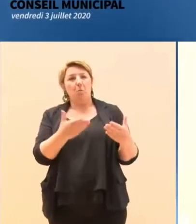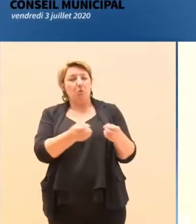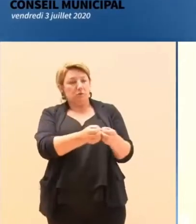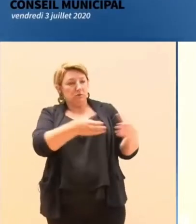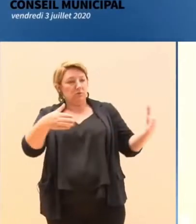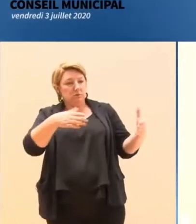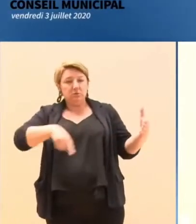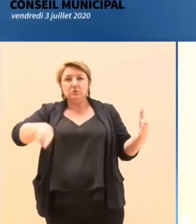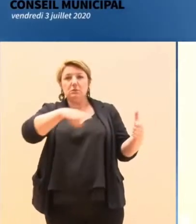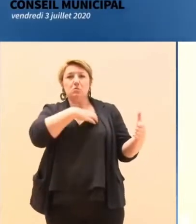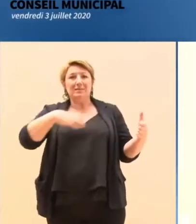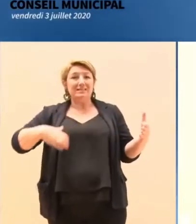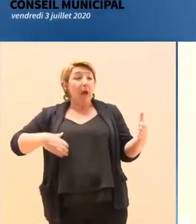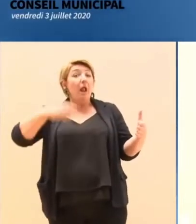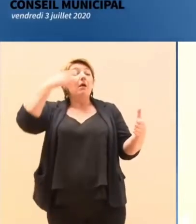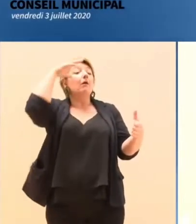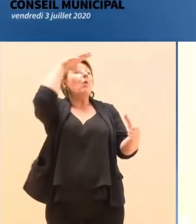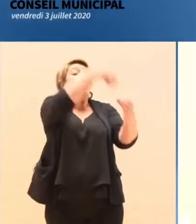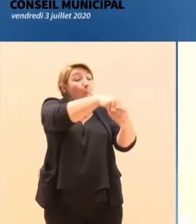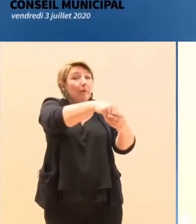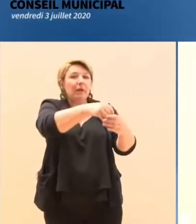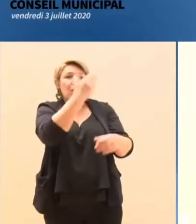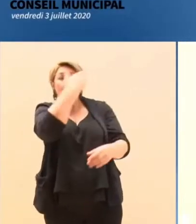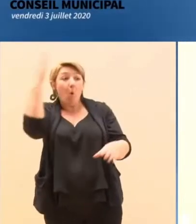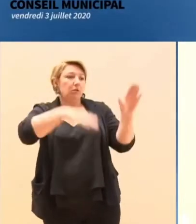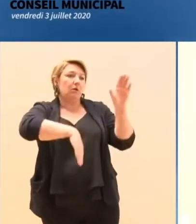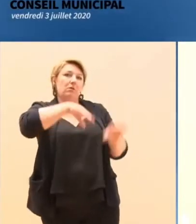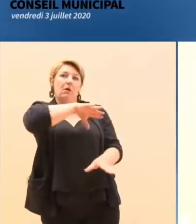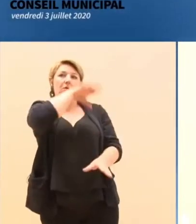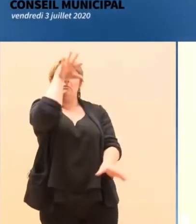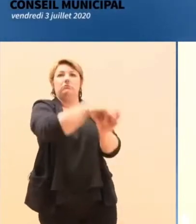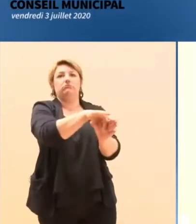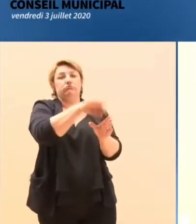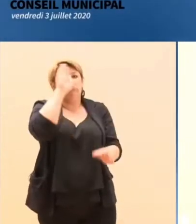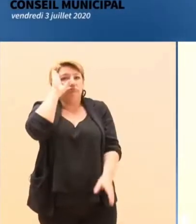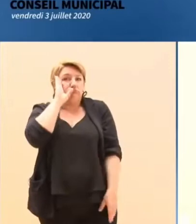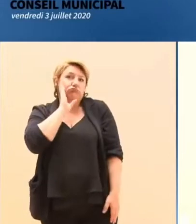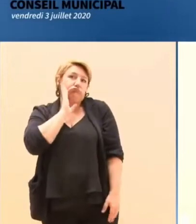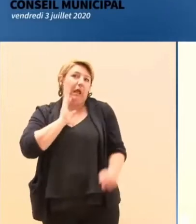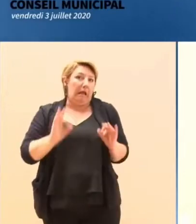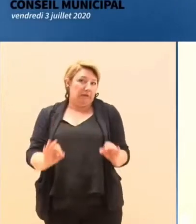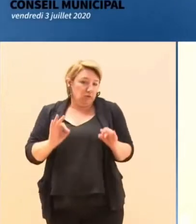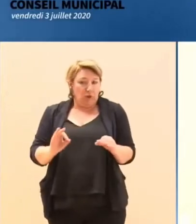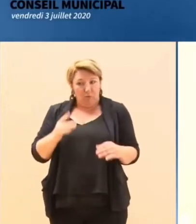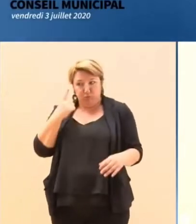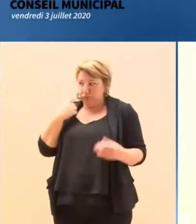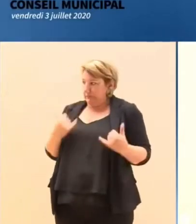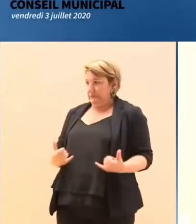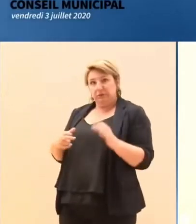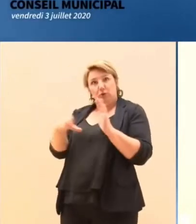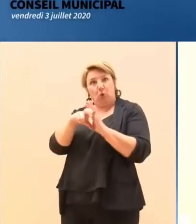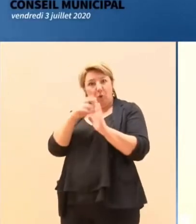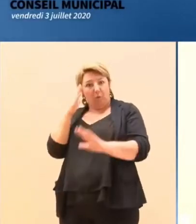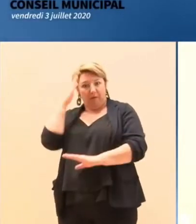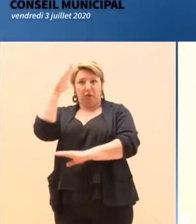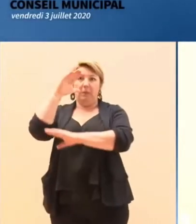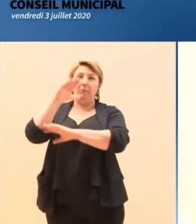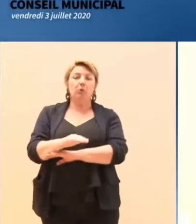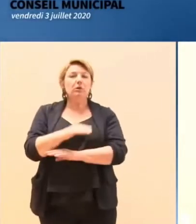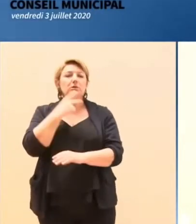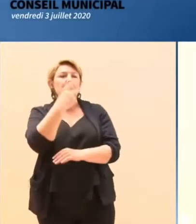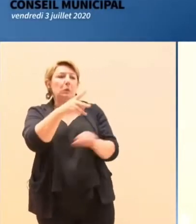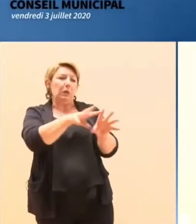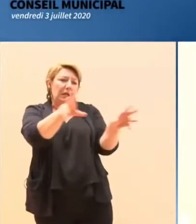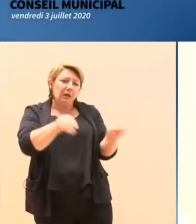qu'Éric Piolle en son sein. Je pense que ce serait le plus raisonnable pour l'avenir de Grenoble. Vous avez dans votre équipe, je pense,